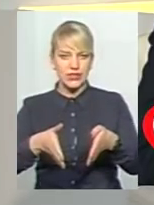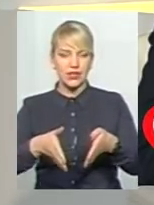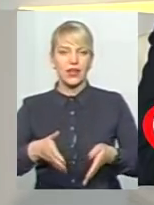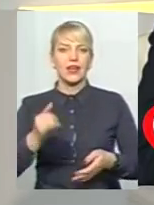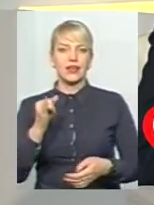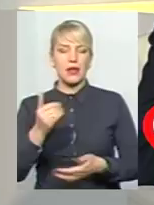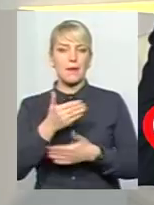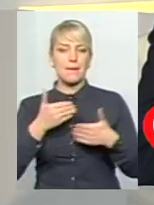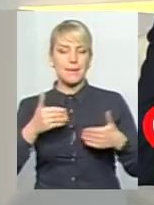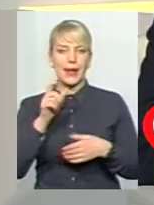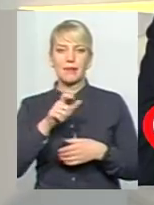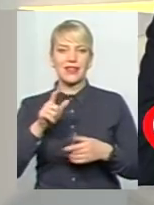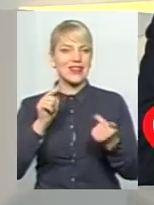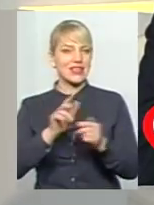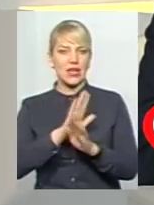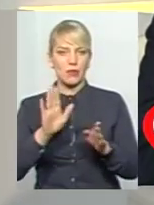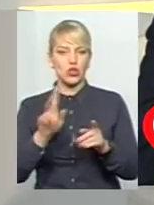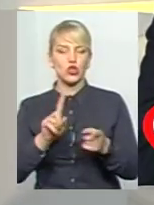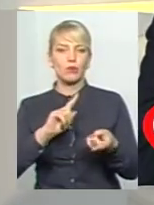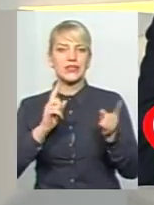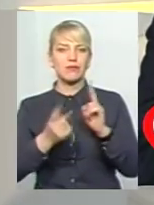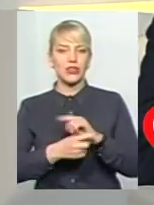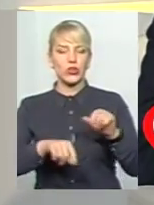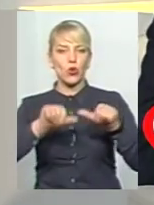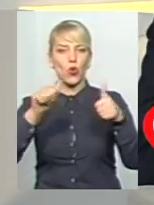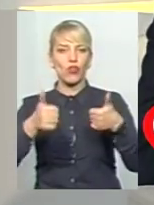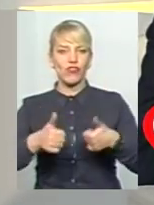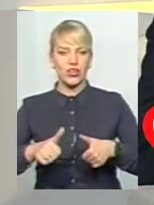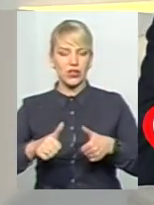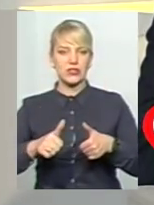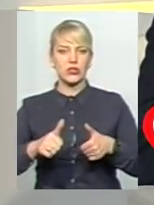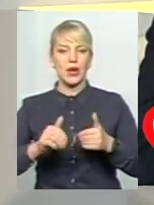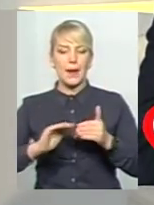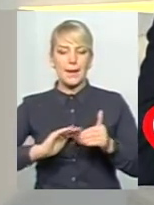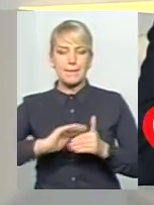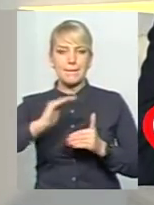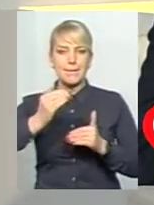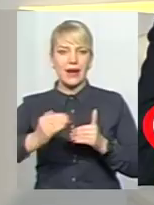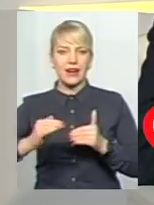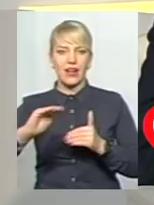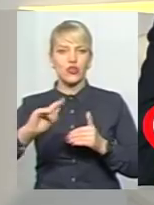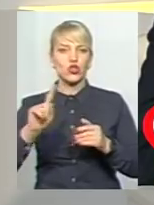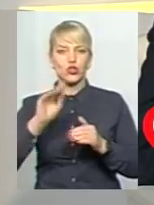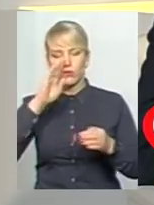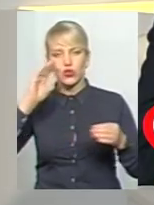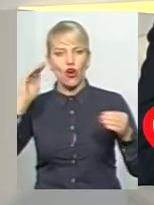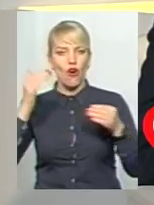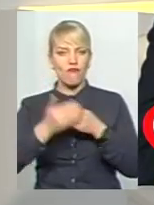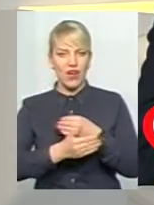І ми, мешканці, не заперечуємо, щоб змінити конфігурацію паркану, щоб його сховати з цієї